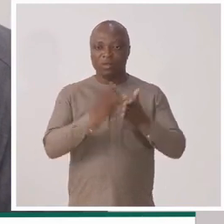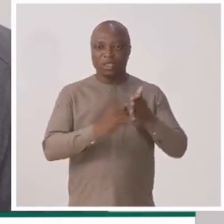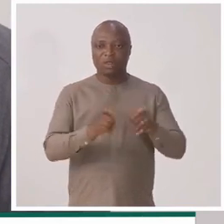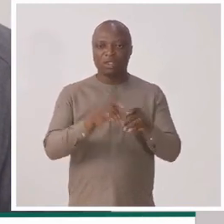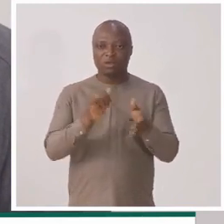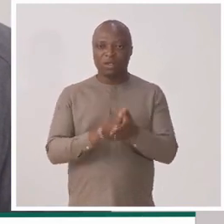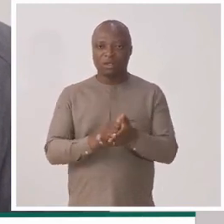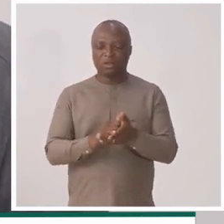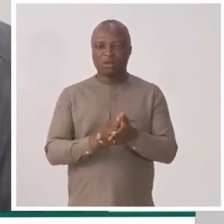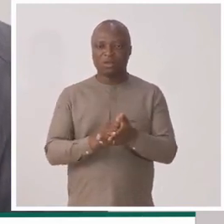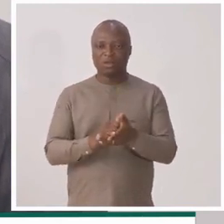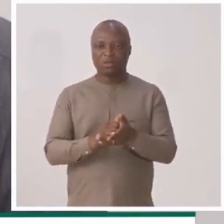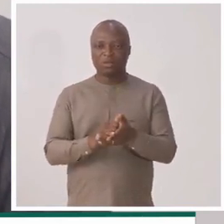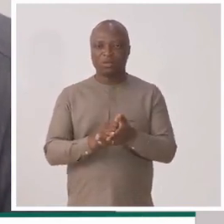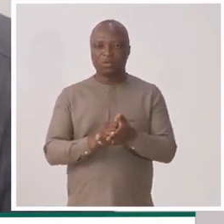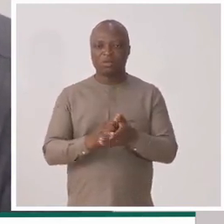Schématiquement, c'est ça.